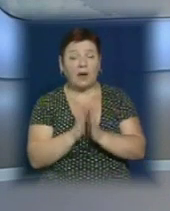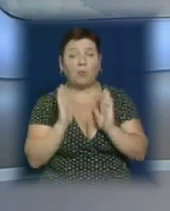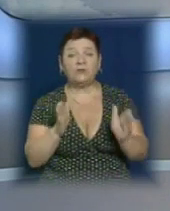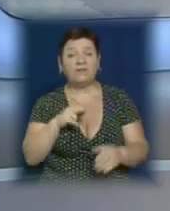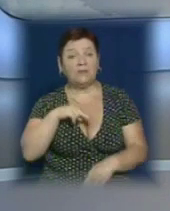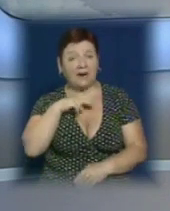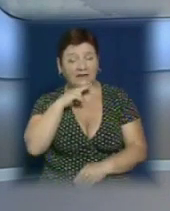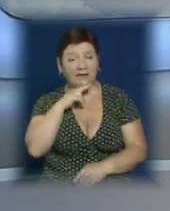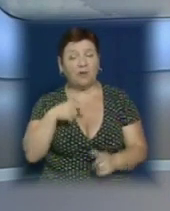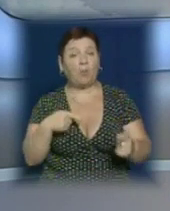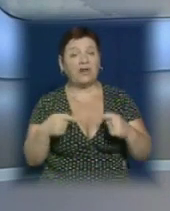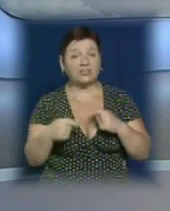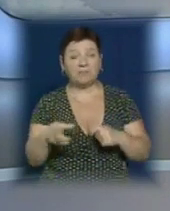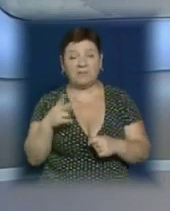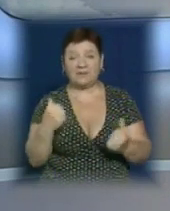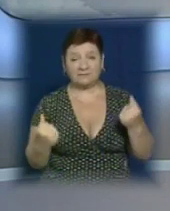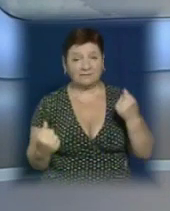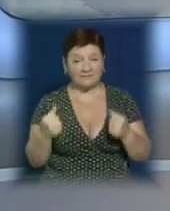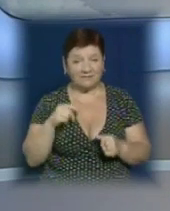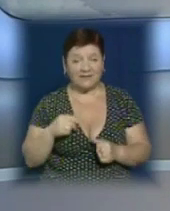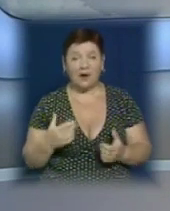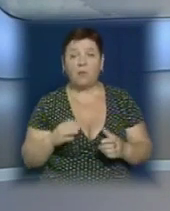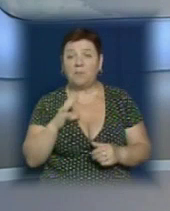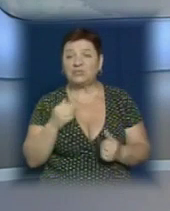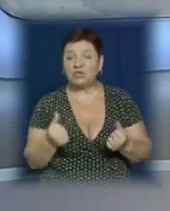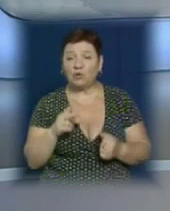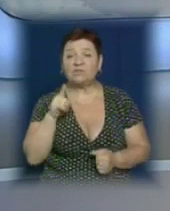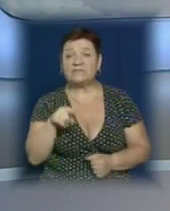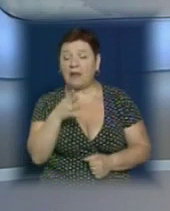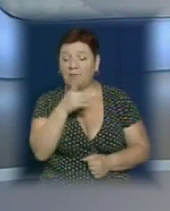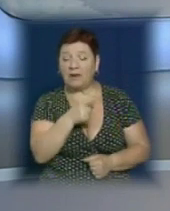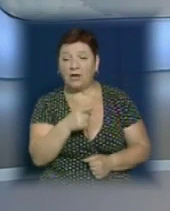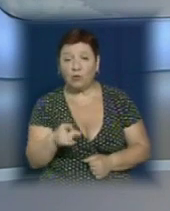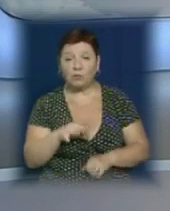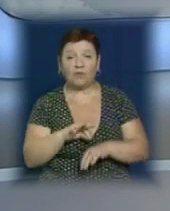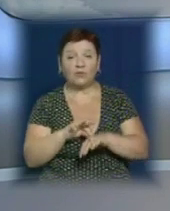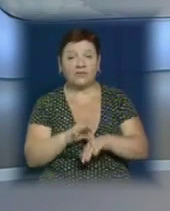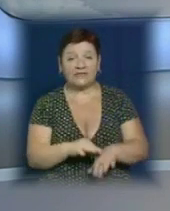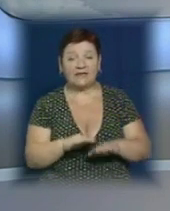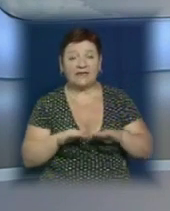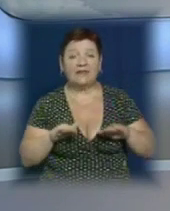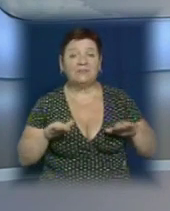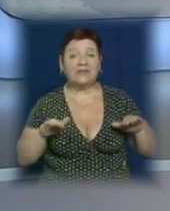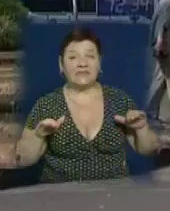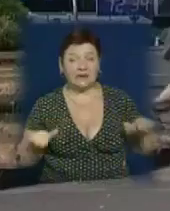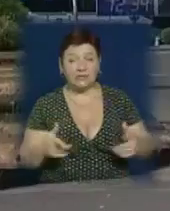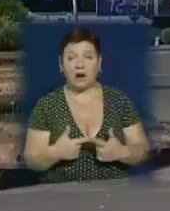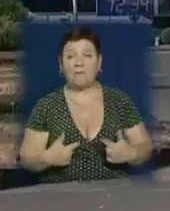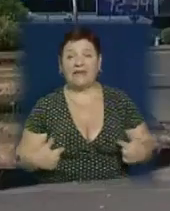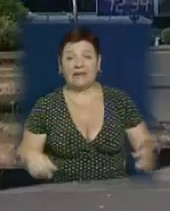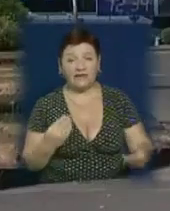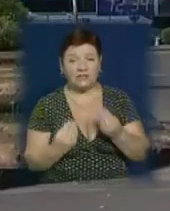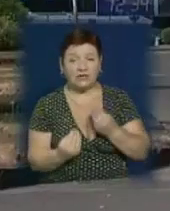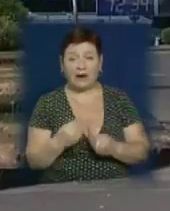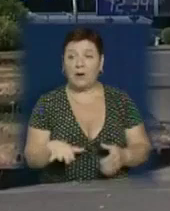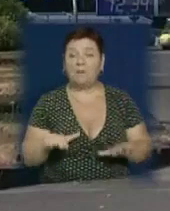уважними та обережними під час керування автомобілем. У цей період більшість дітей проводитиме час на дитячих майданчиках, вулицях